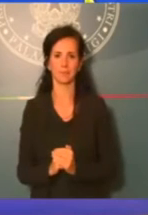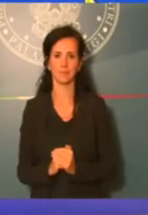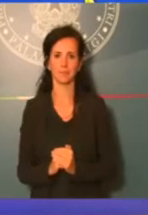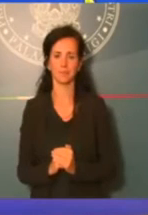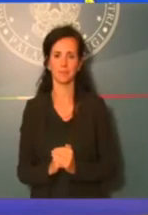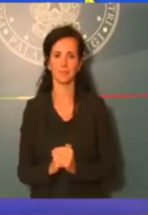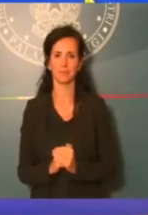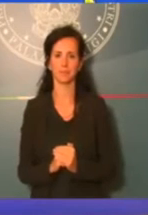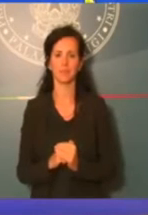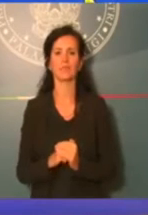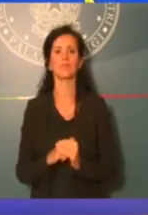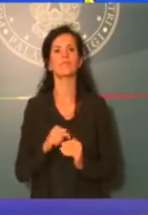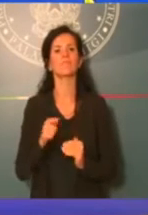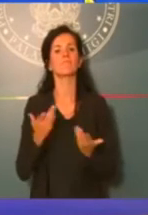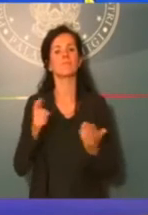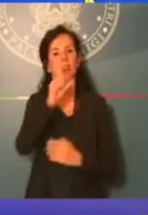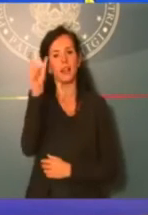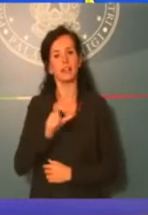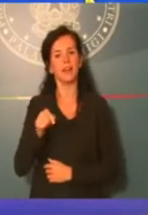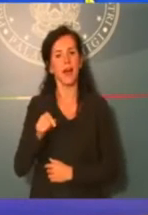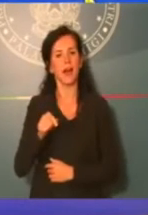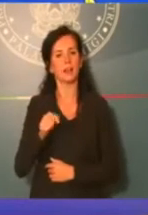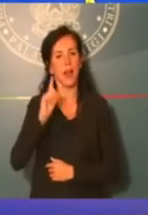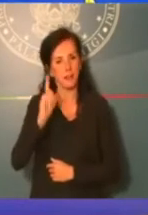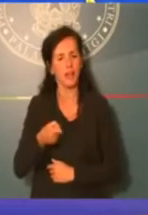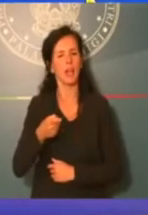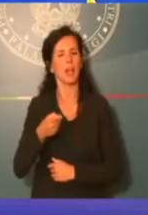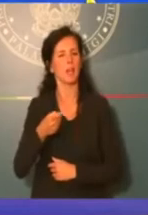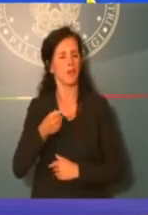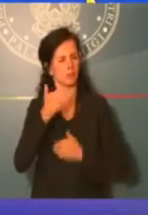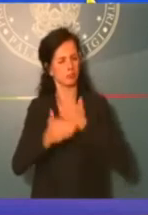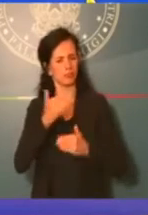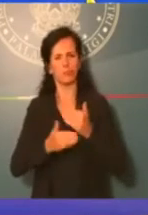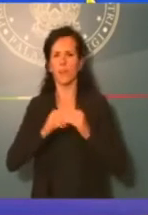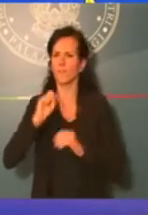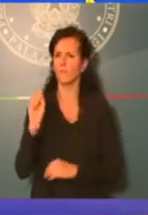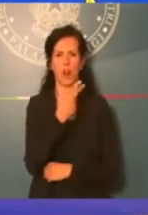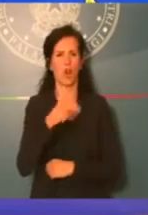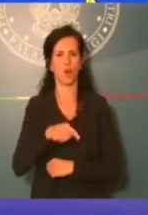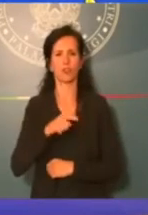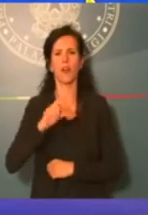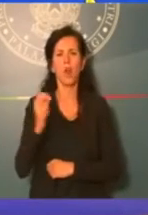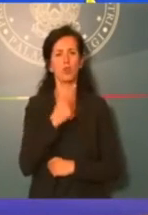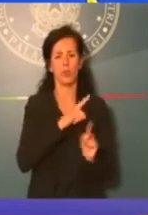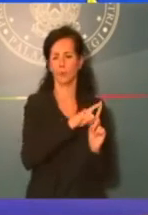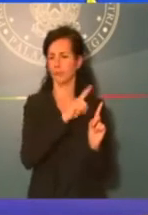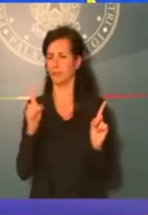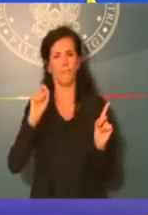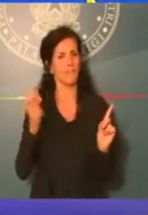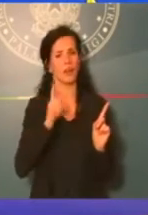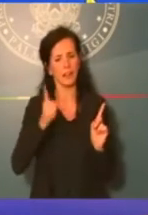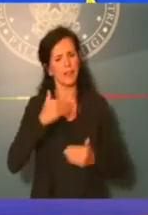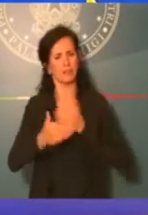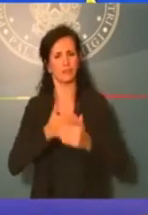il limite di velocità dell'Italia, che deve correre, ma al contempo rafforziamo anche i presidi di